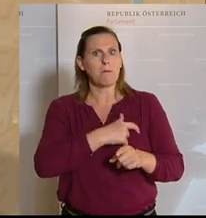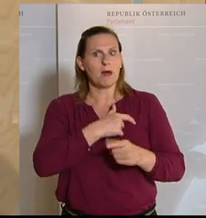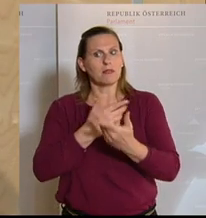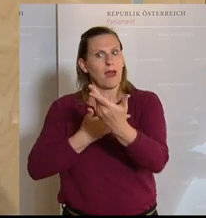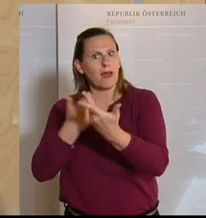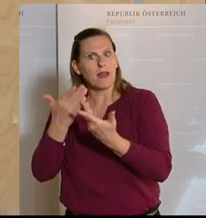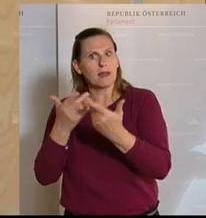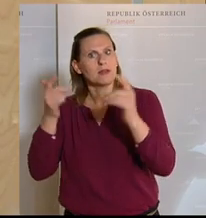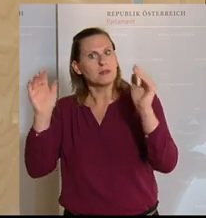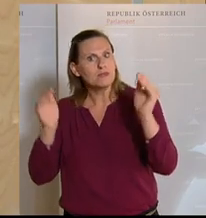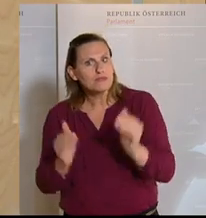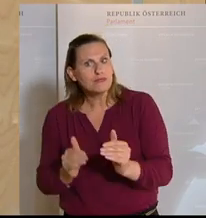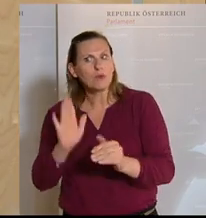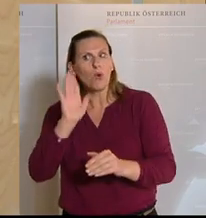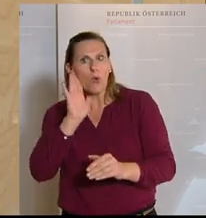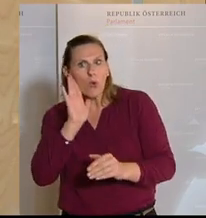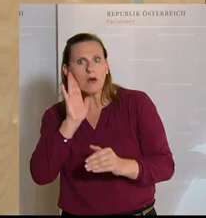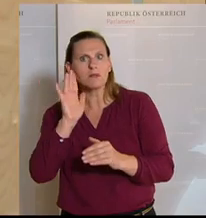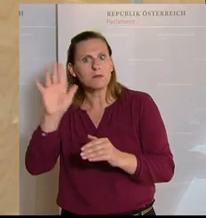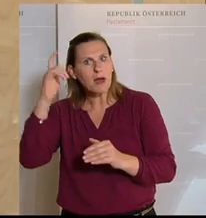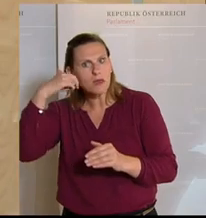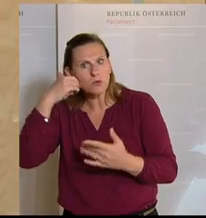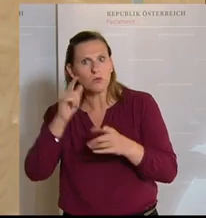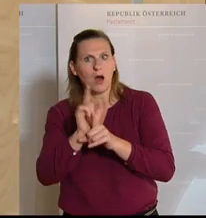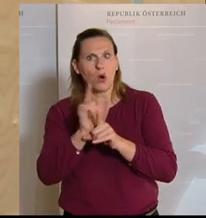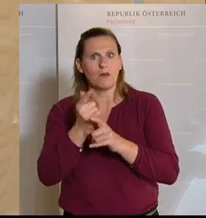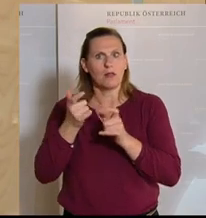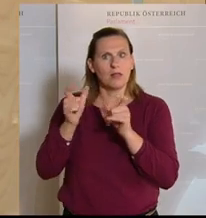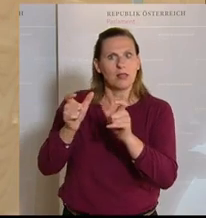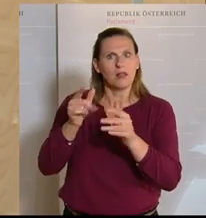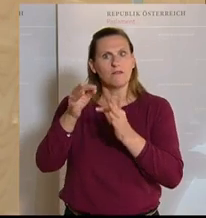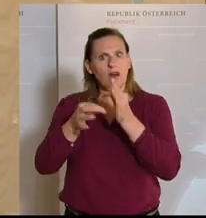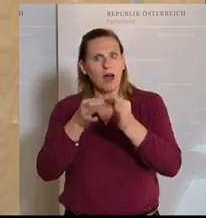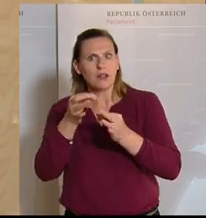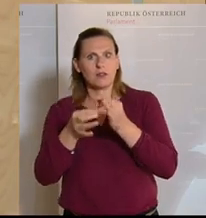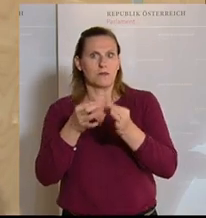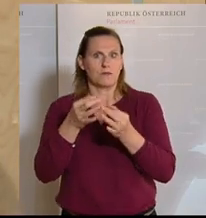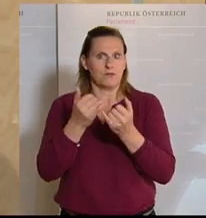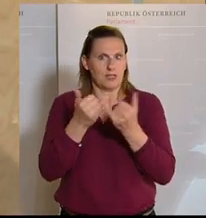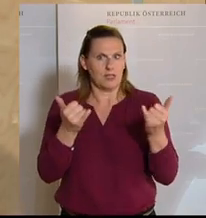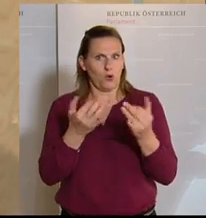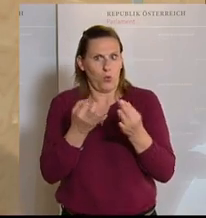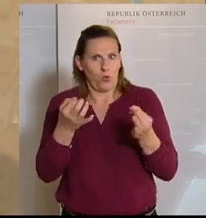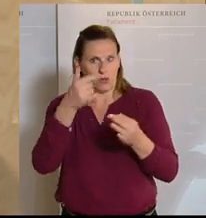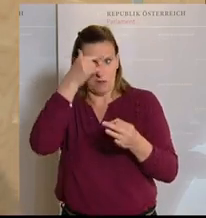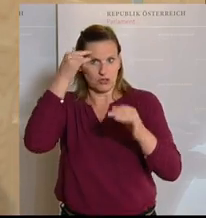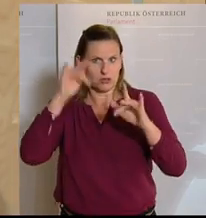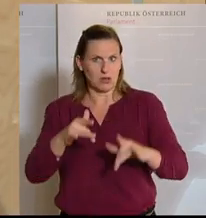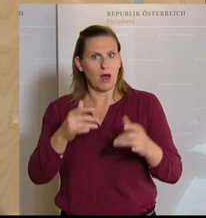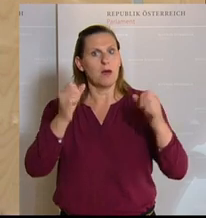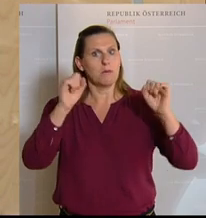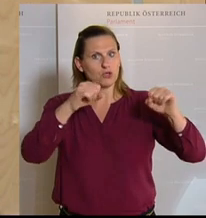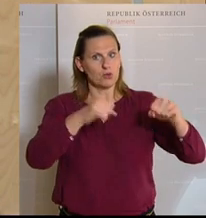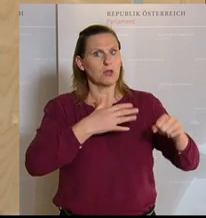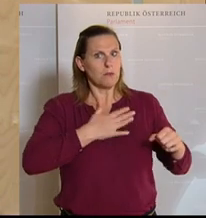auf ein Minimum zurückfahren kann. Damit man verhindert, hier Verhandlungen durchführen zu müssen. All das haben Sie beschlossen. Und ich